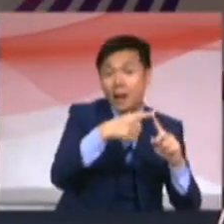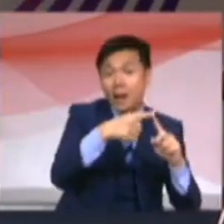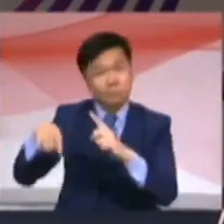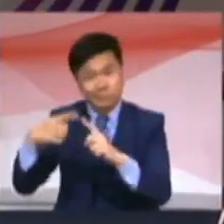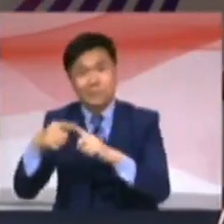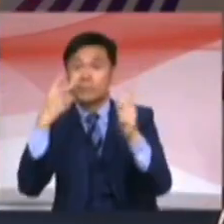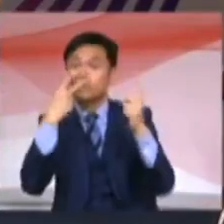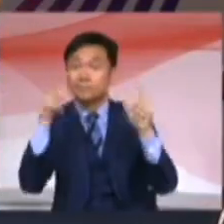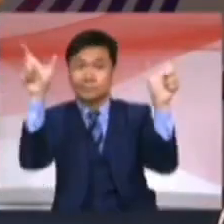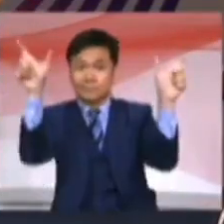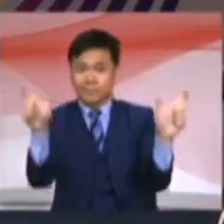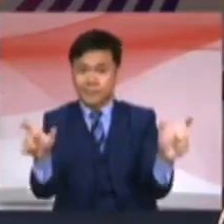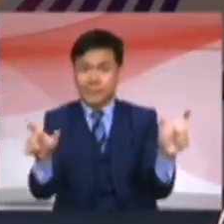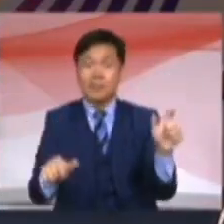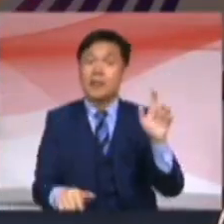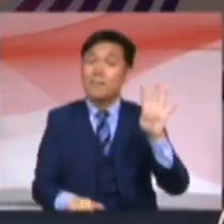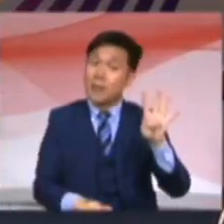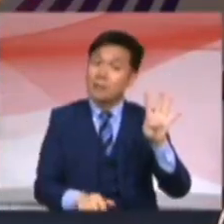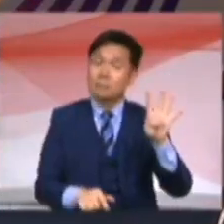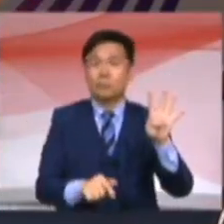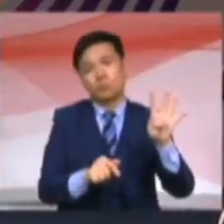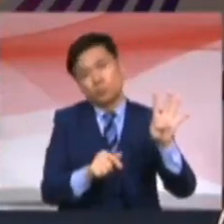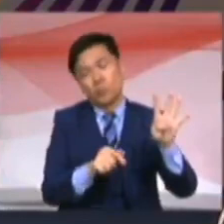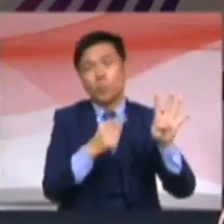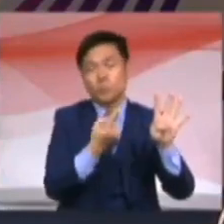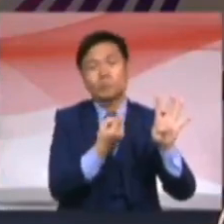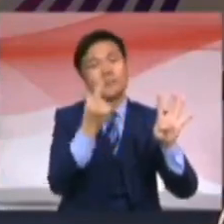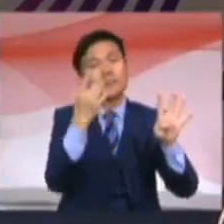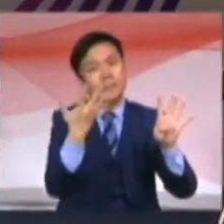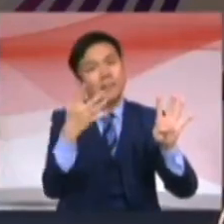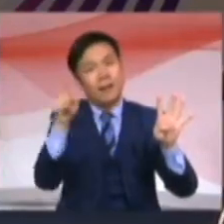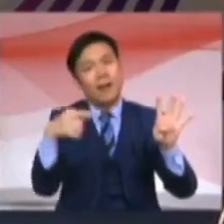sama ada 4 atau 5 April 2021.